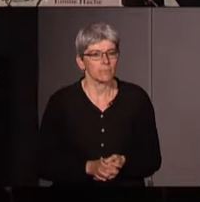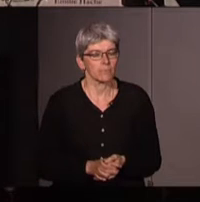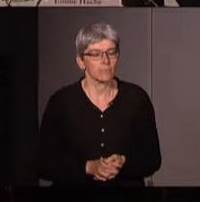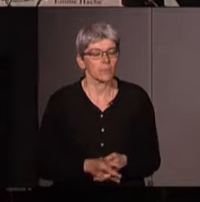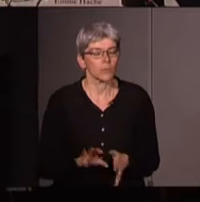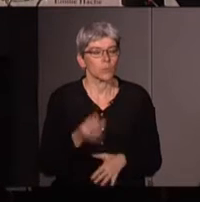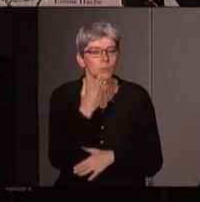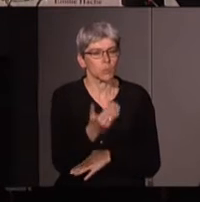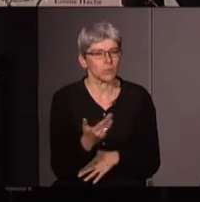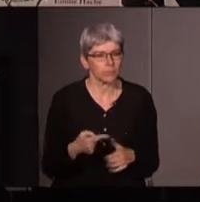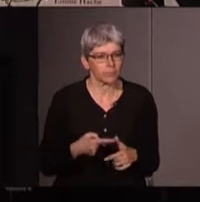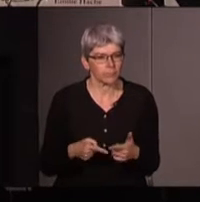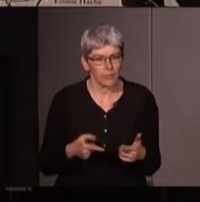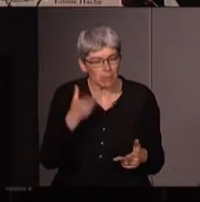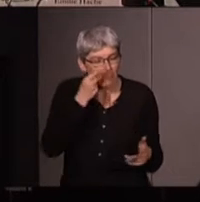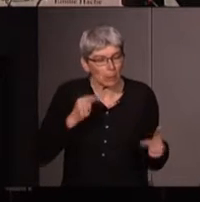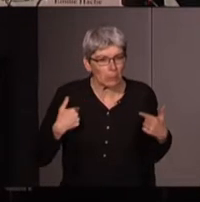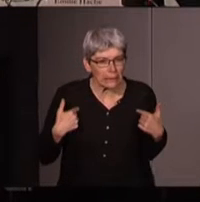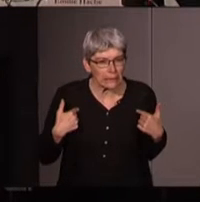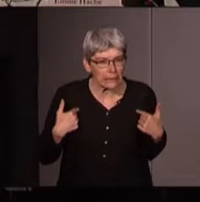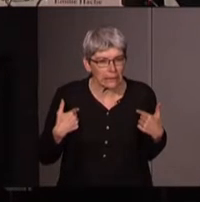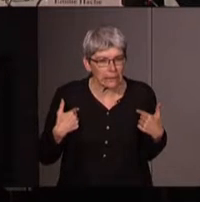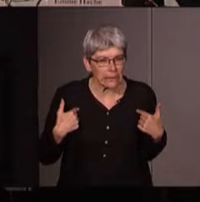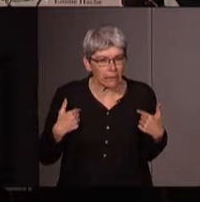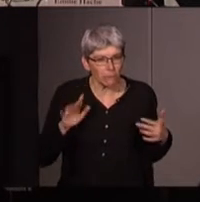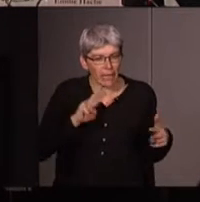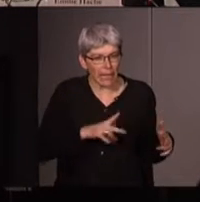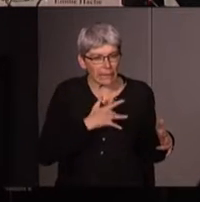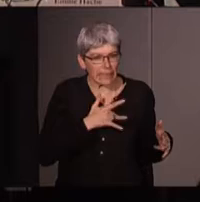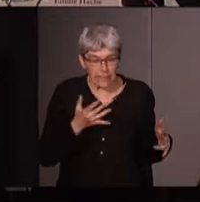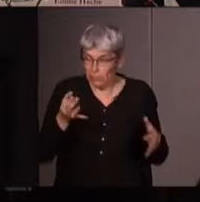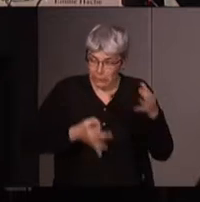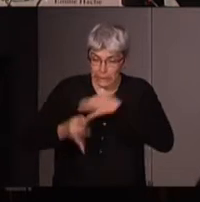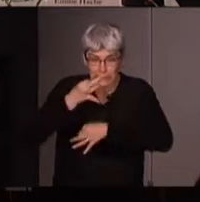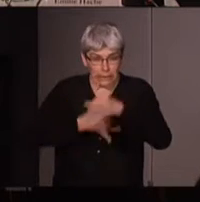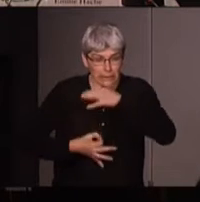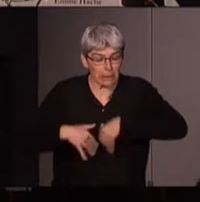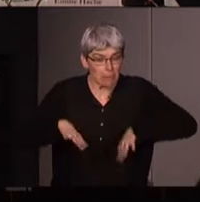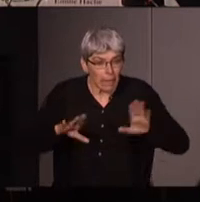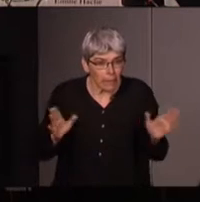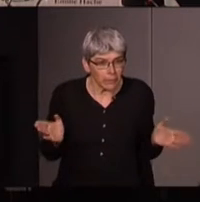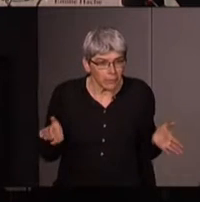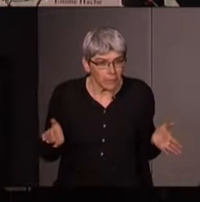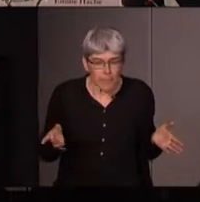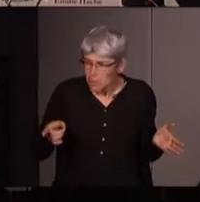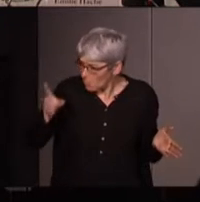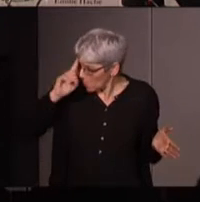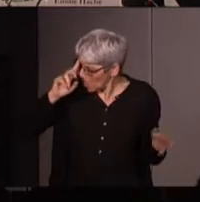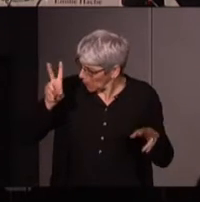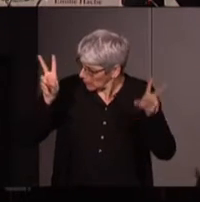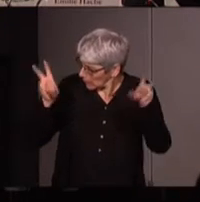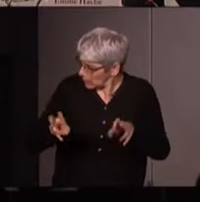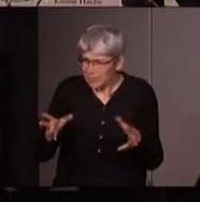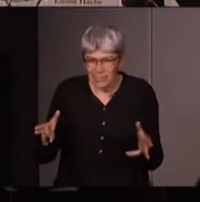oui bonjour je n pas compris en fait c'était très intéressant tout ce que vous avez présenté mais pourquoi le titre